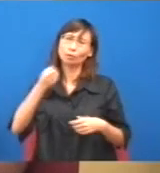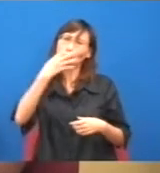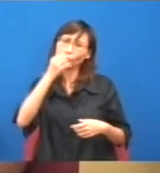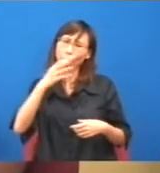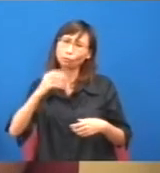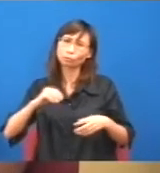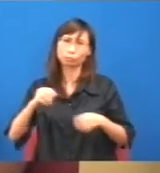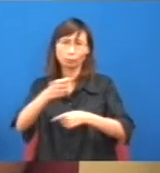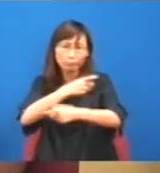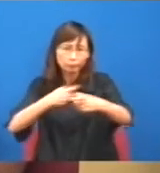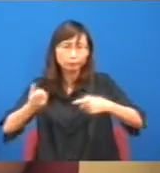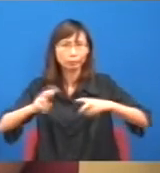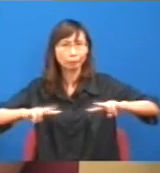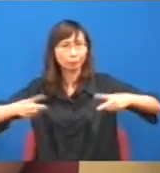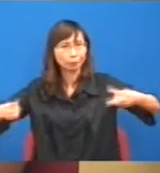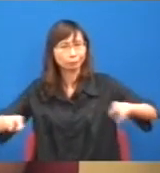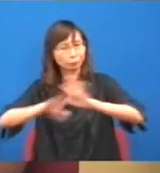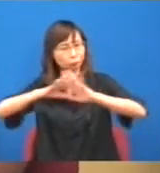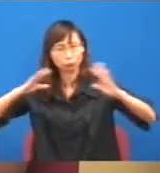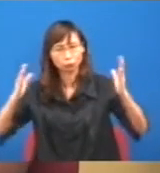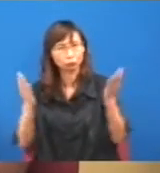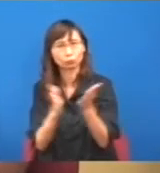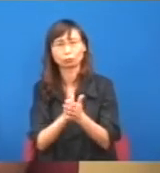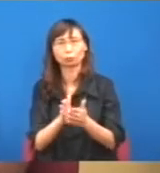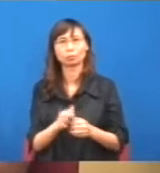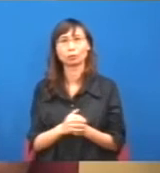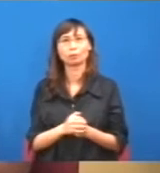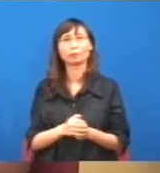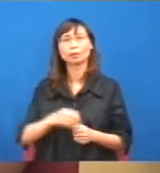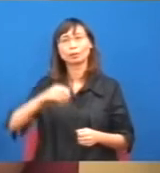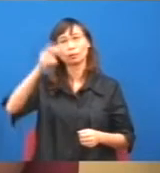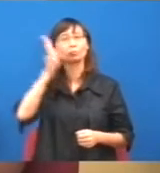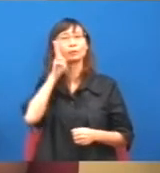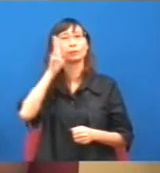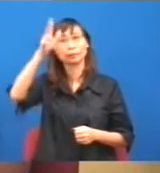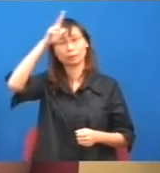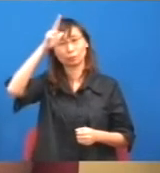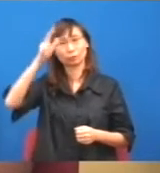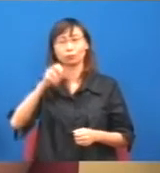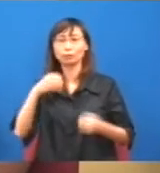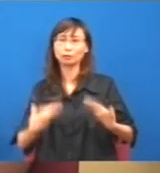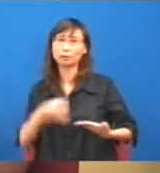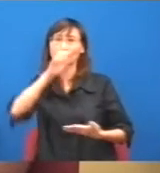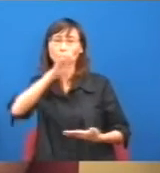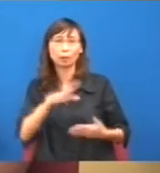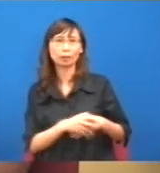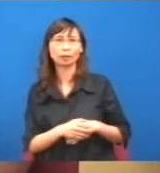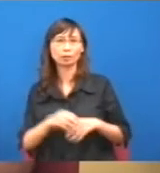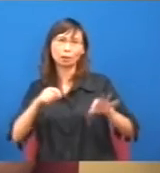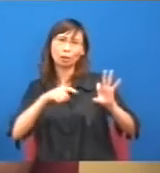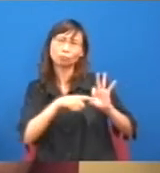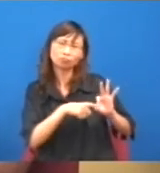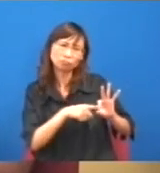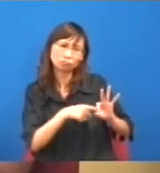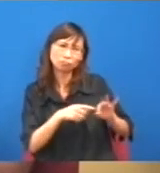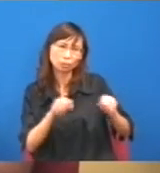等於,很多時候政府就說,現在要弄貧窮線,那很多人一聽就說,咦,是不是